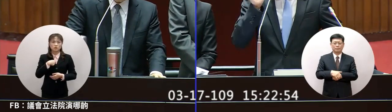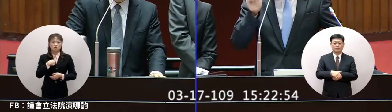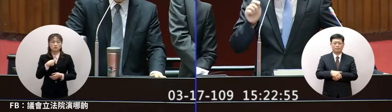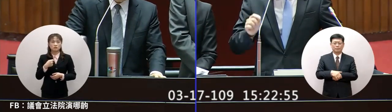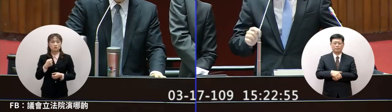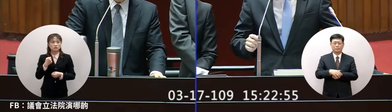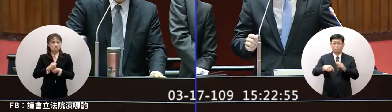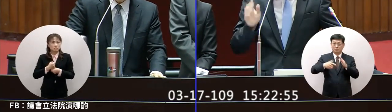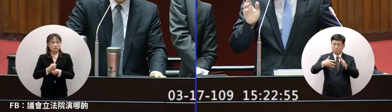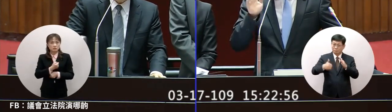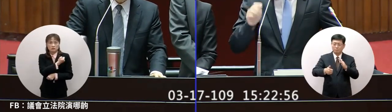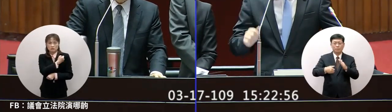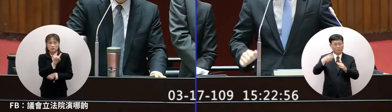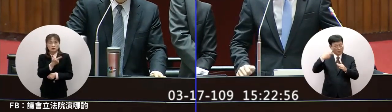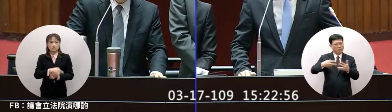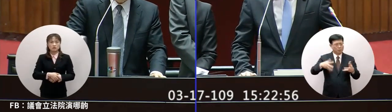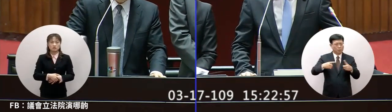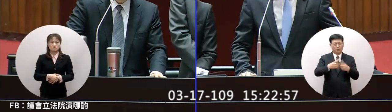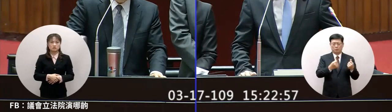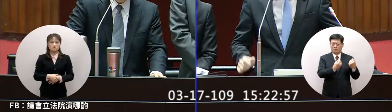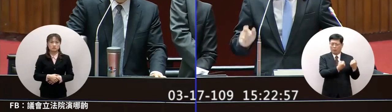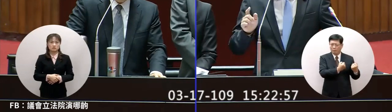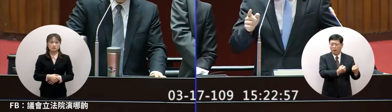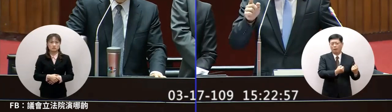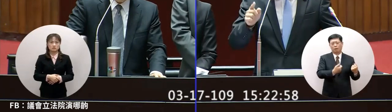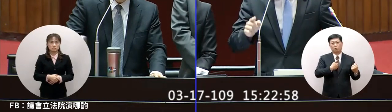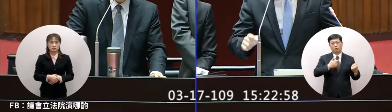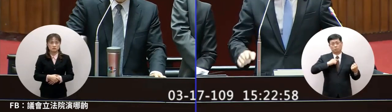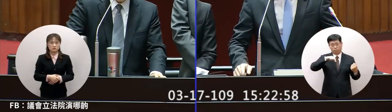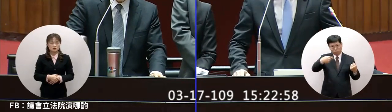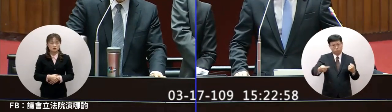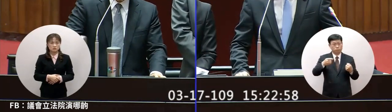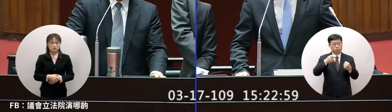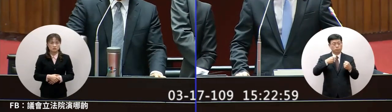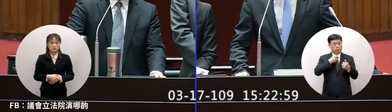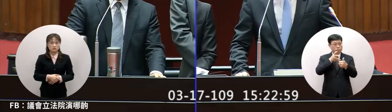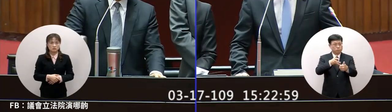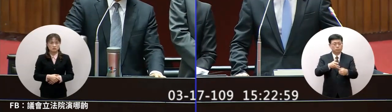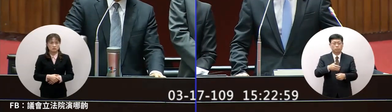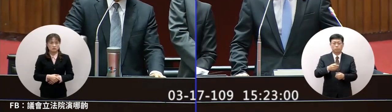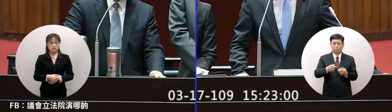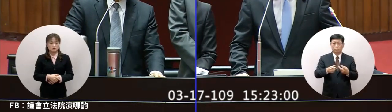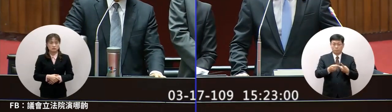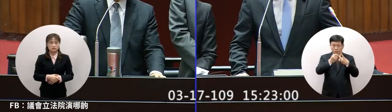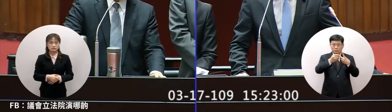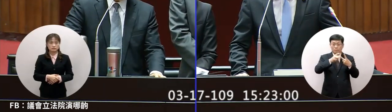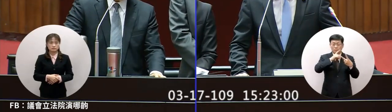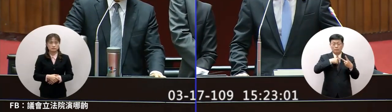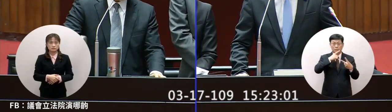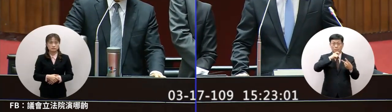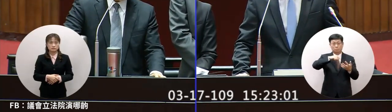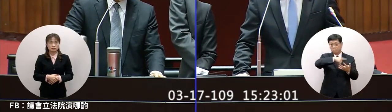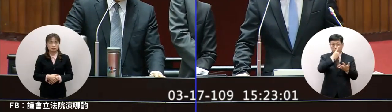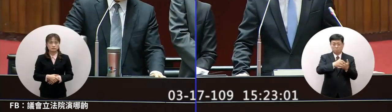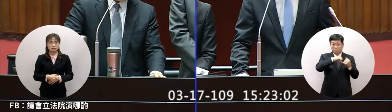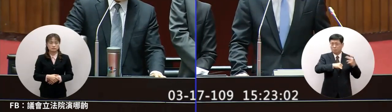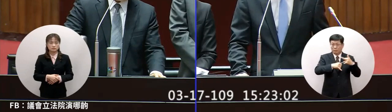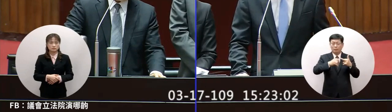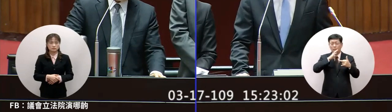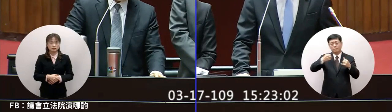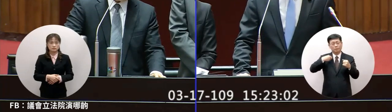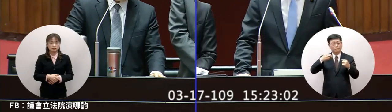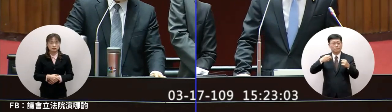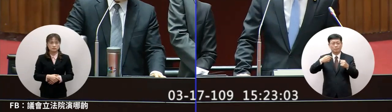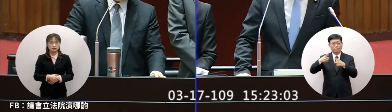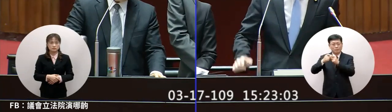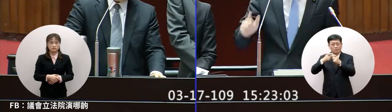院長還有很多人在那邊我下一個問題就是要問第二波包機模式不管它是橫濱